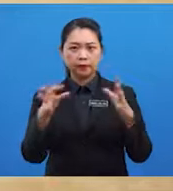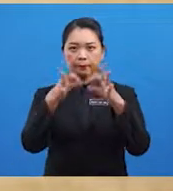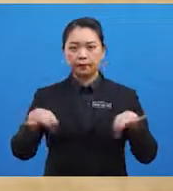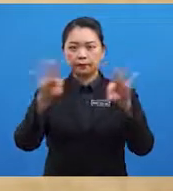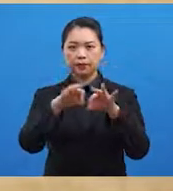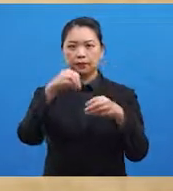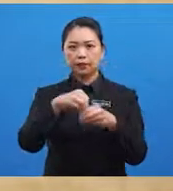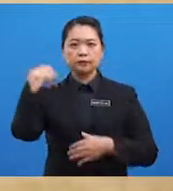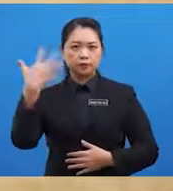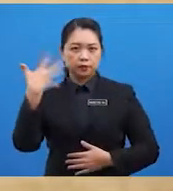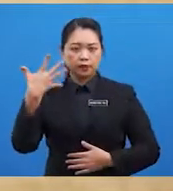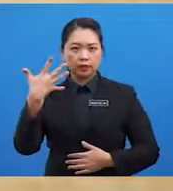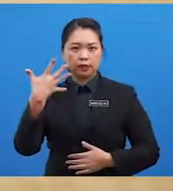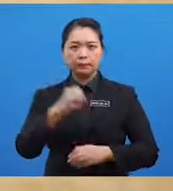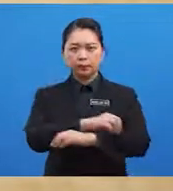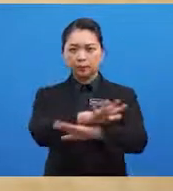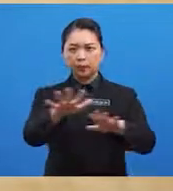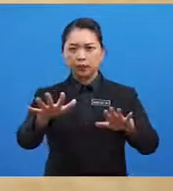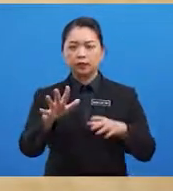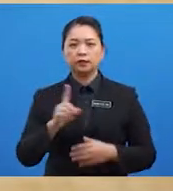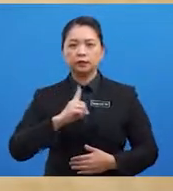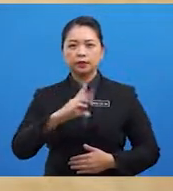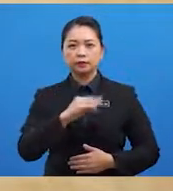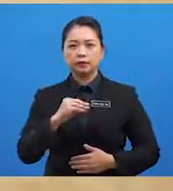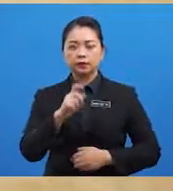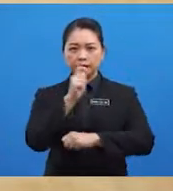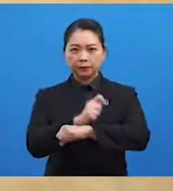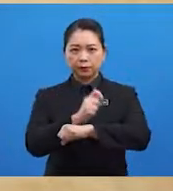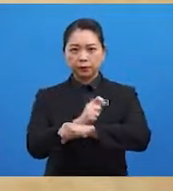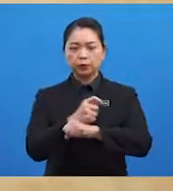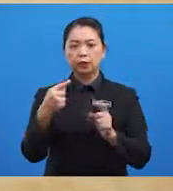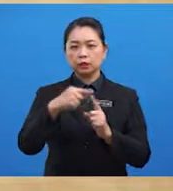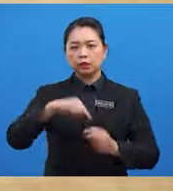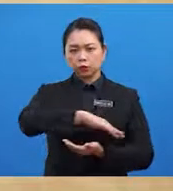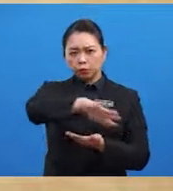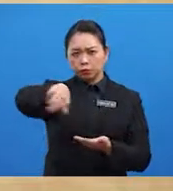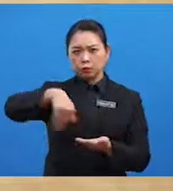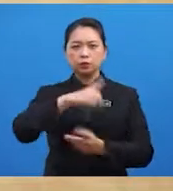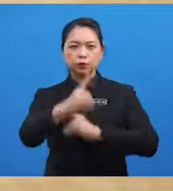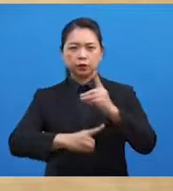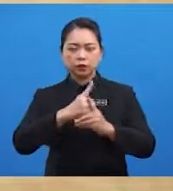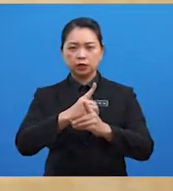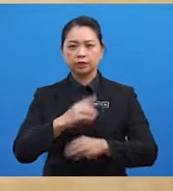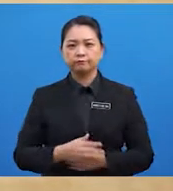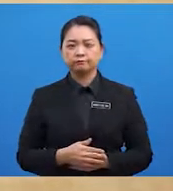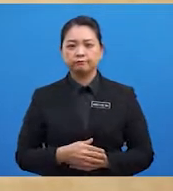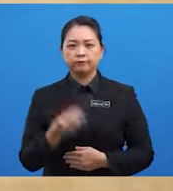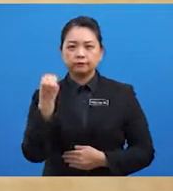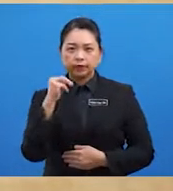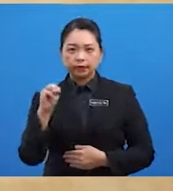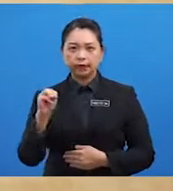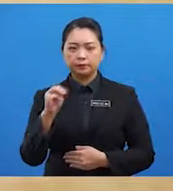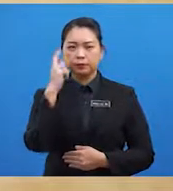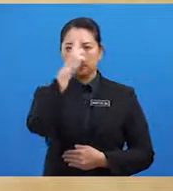Dalam sejarah penyebaran Islam dan tamadunnya ke seluruh dunia Mereka